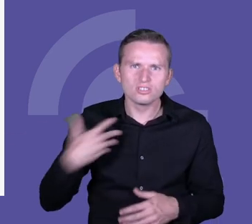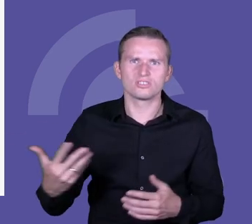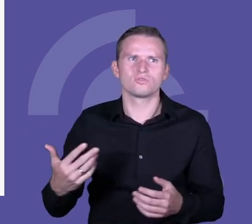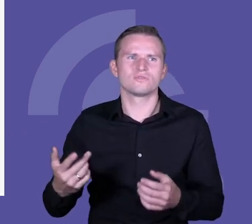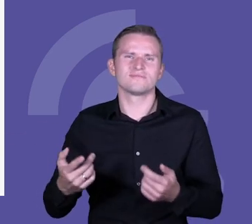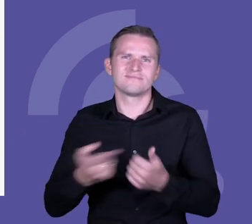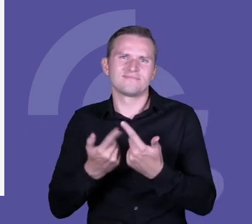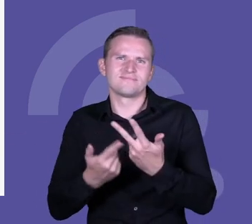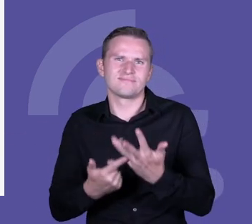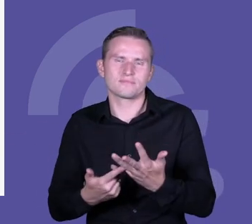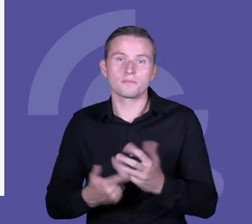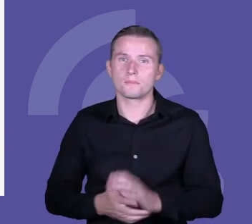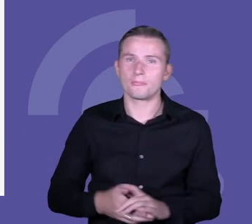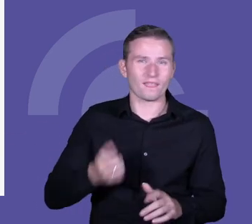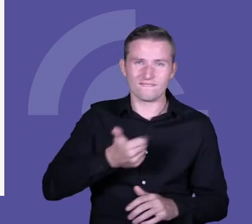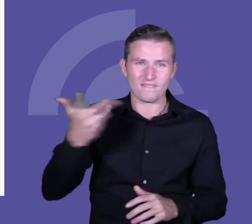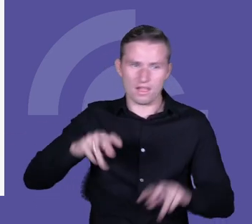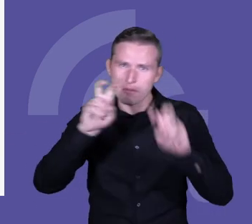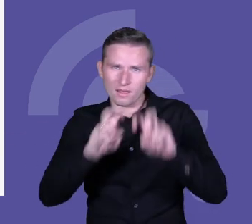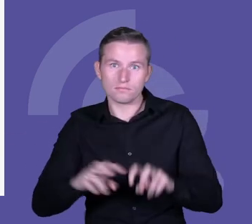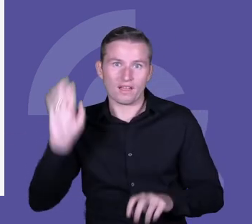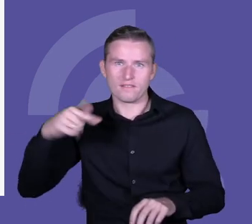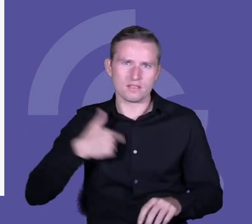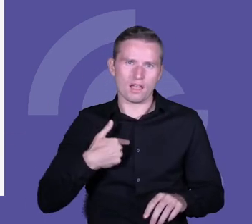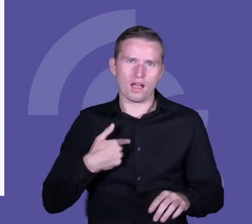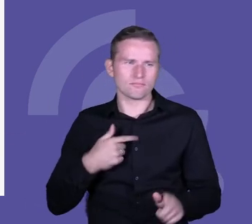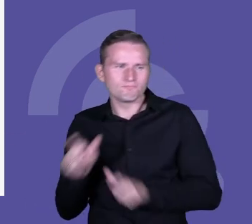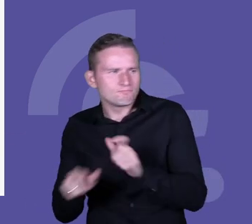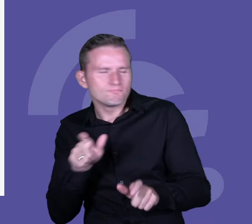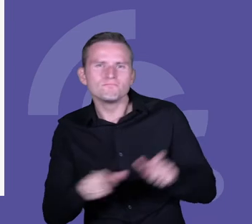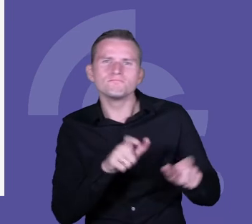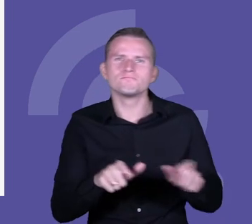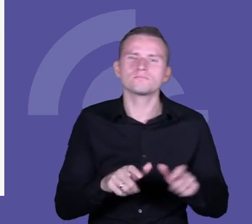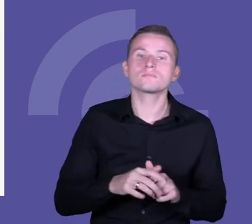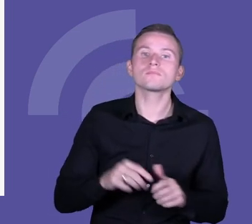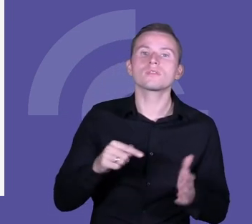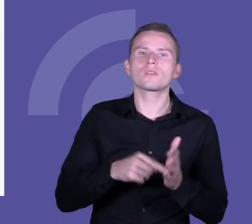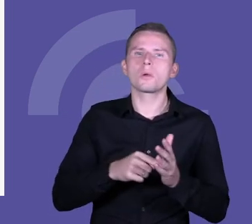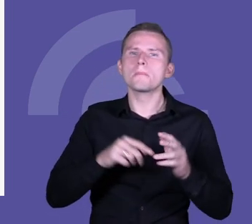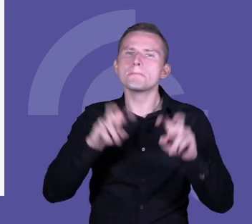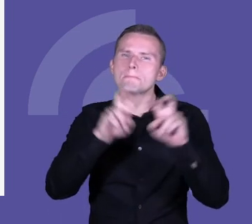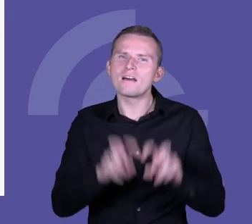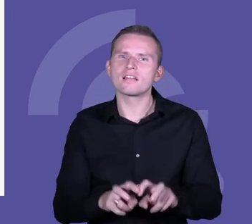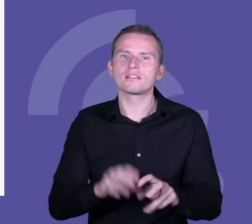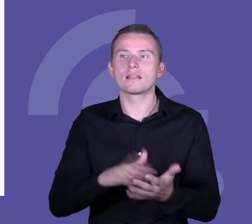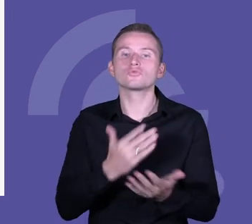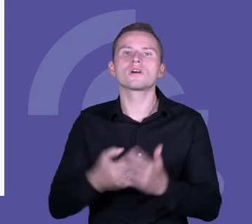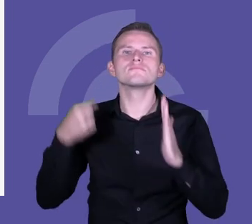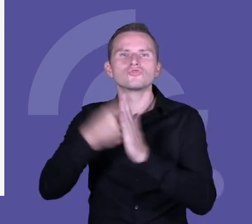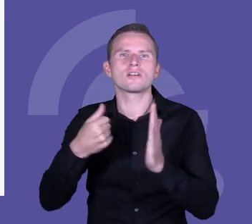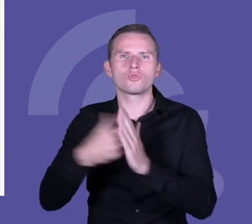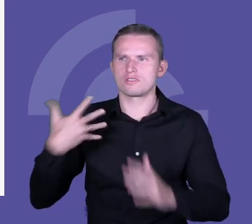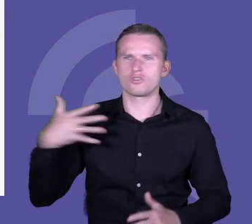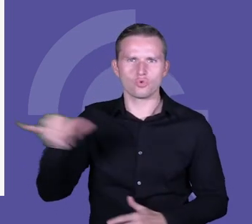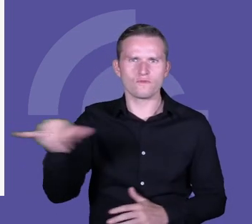powiem, że od wielu lat badania, nawet te, które ja kieruję w Polsce, na przykład YouKids Online, pokazują, że z kolei, jeśli chodzi już o samą przemoc rówieśniczą,